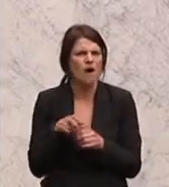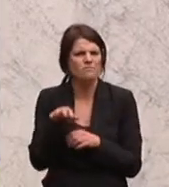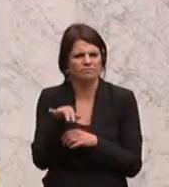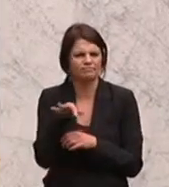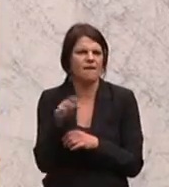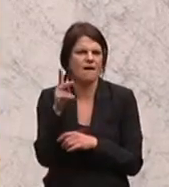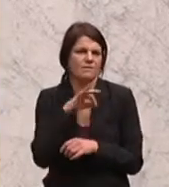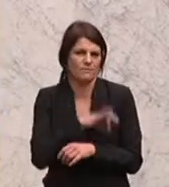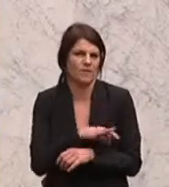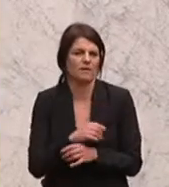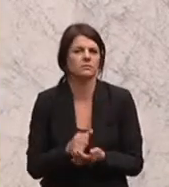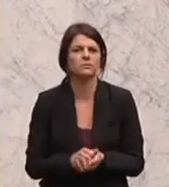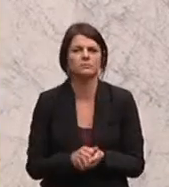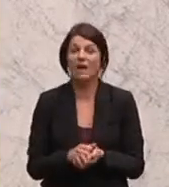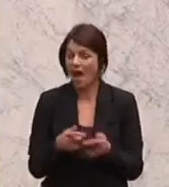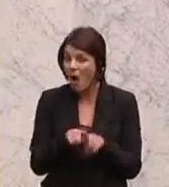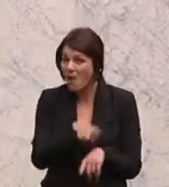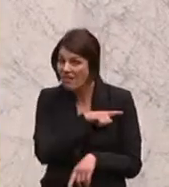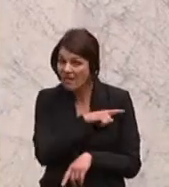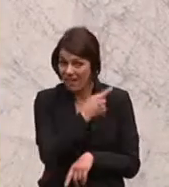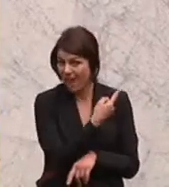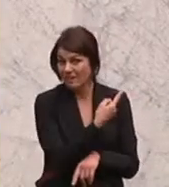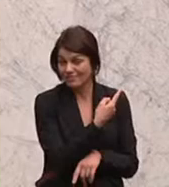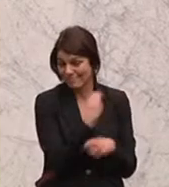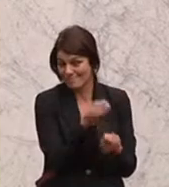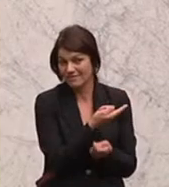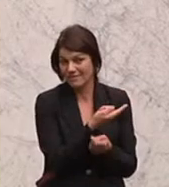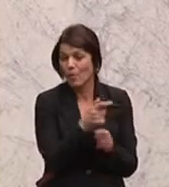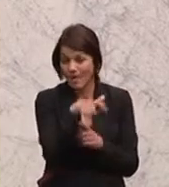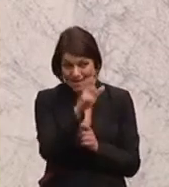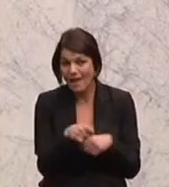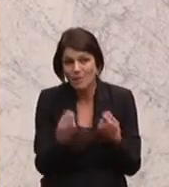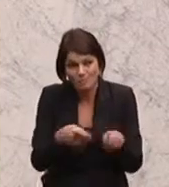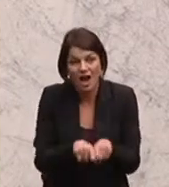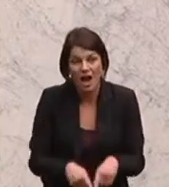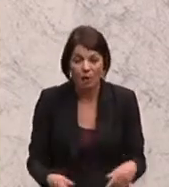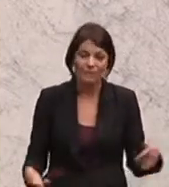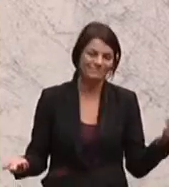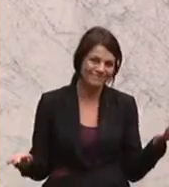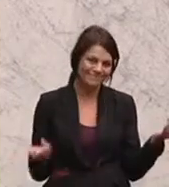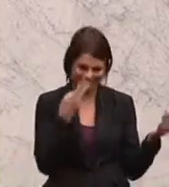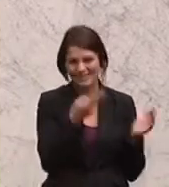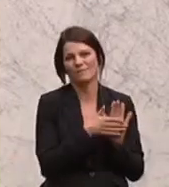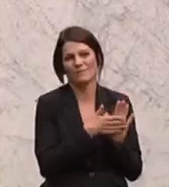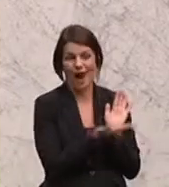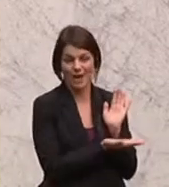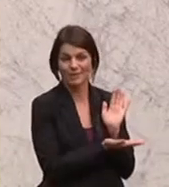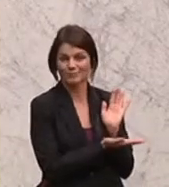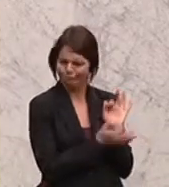ist auch in Griechenland und Italien und beweist ja, welch